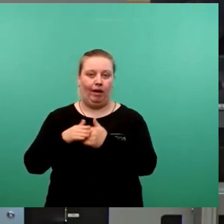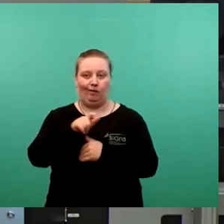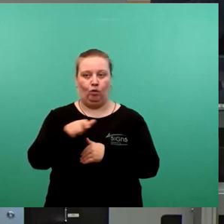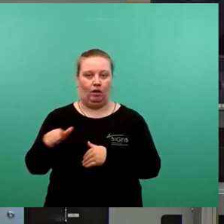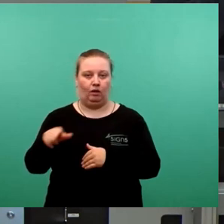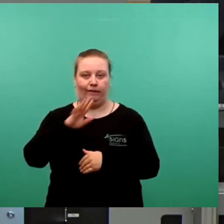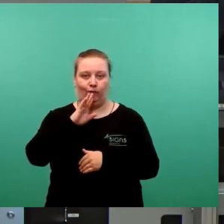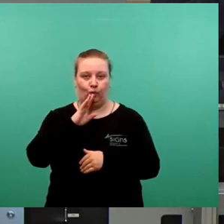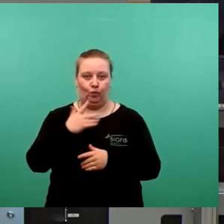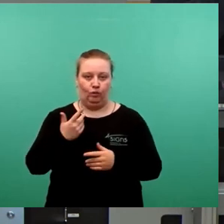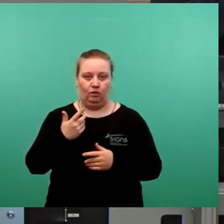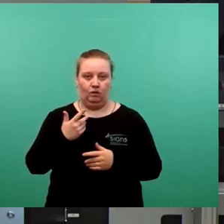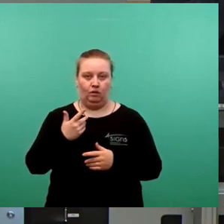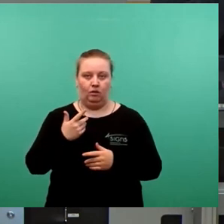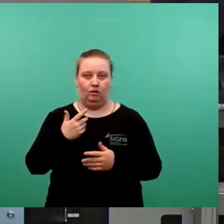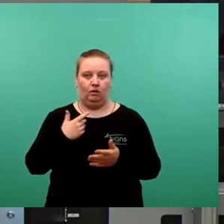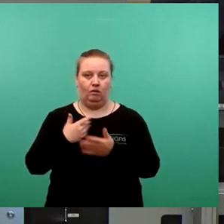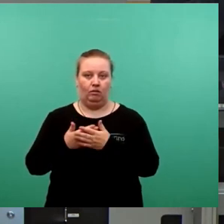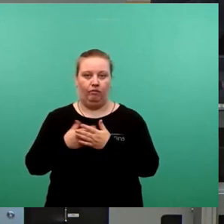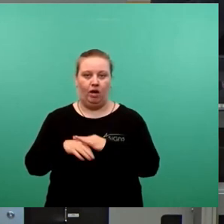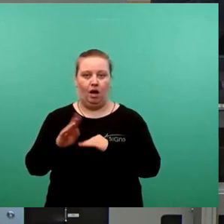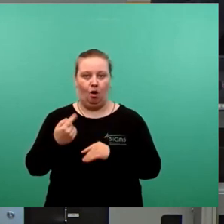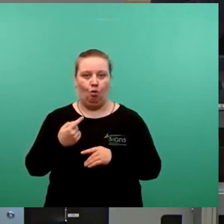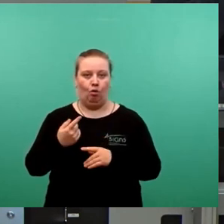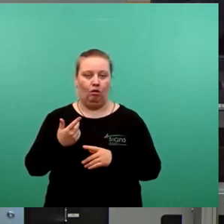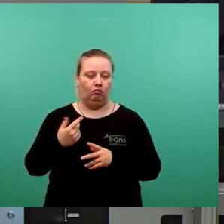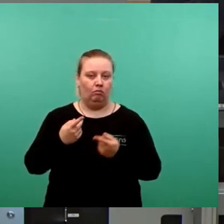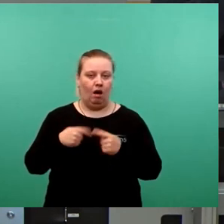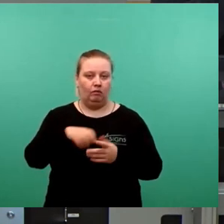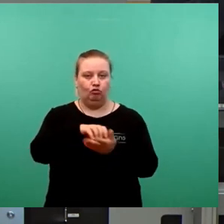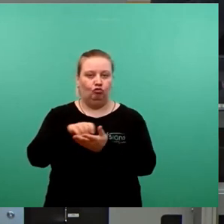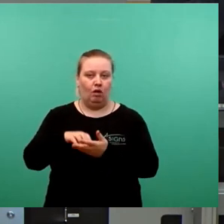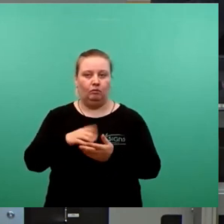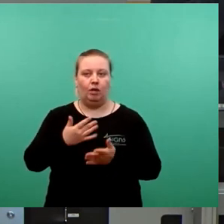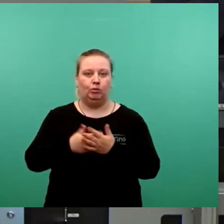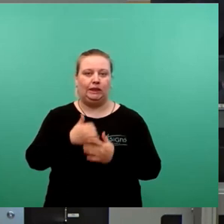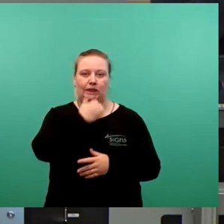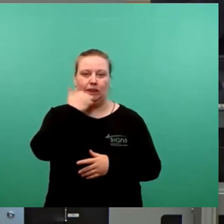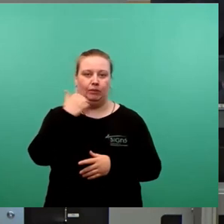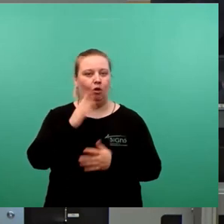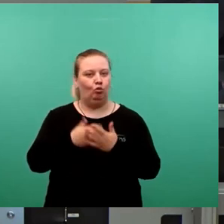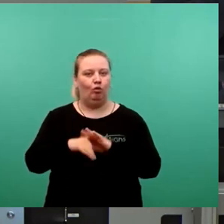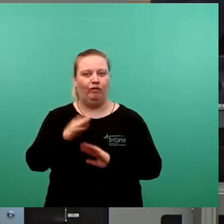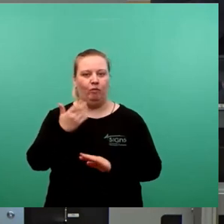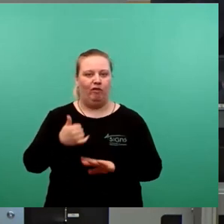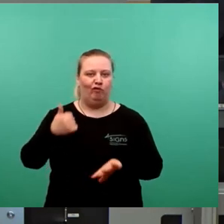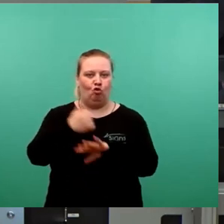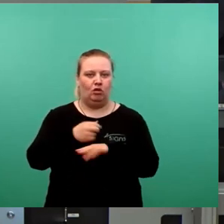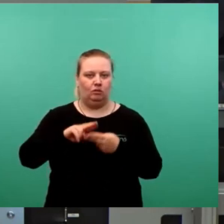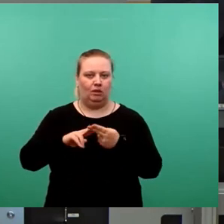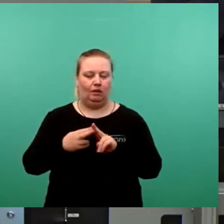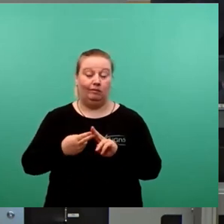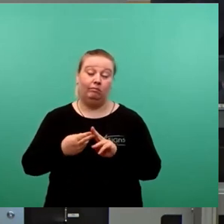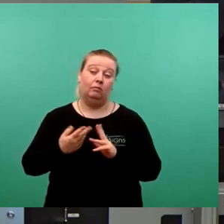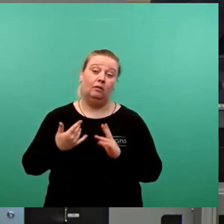weil auch Infineon und Siemens nur über fünf oder sechs Vorstandsmitglieder verfügen. Das mag sein,